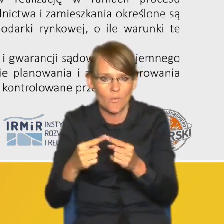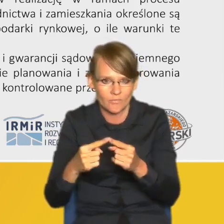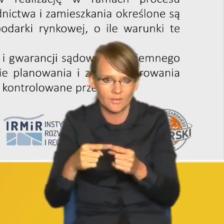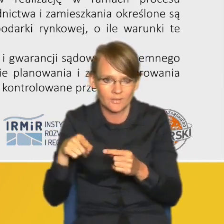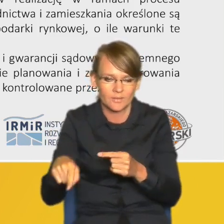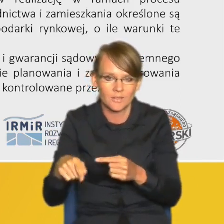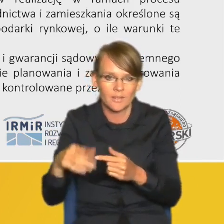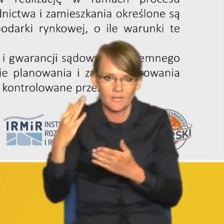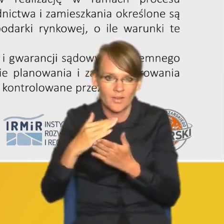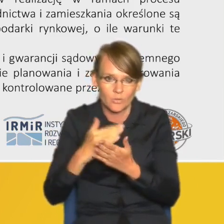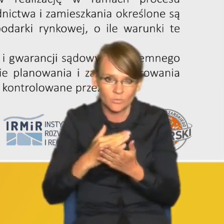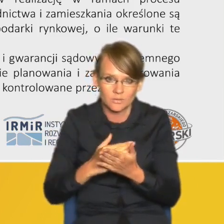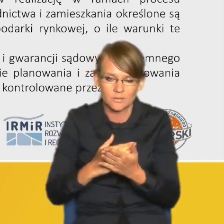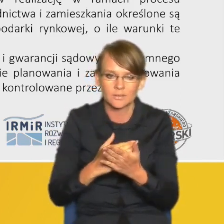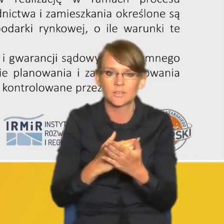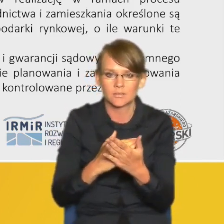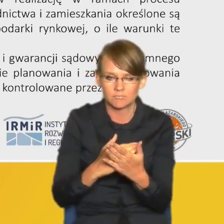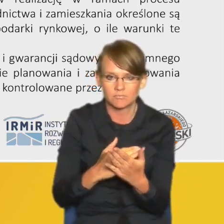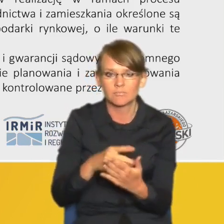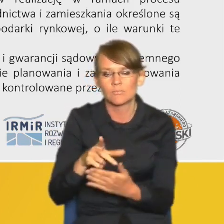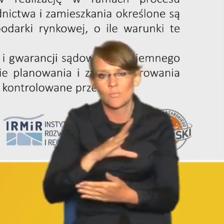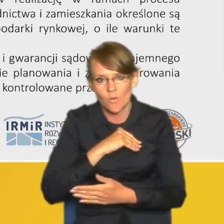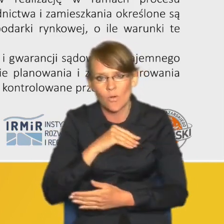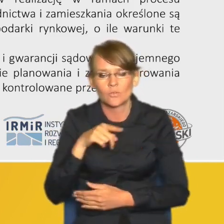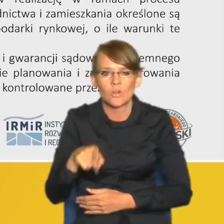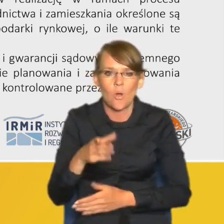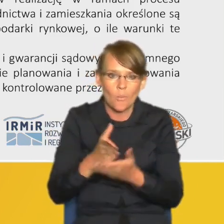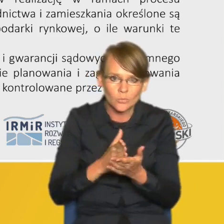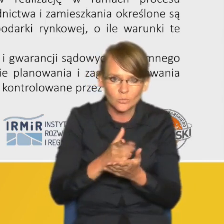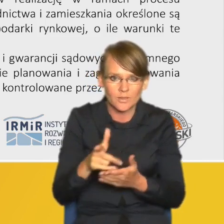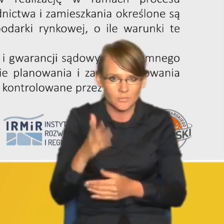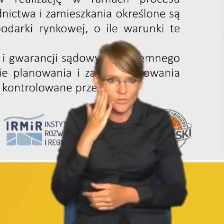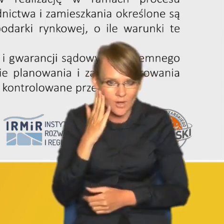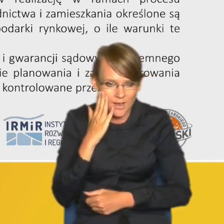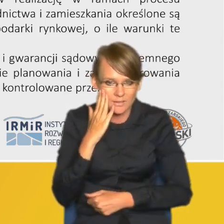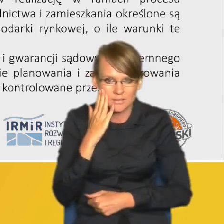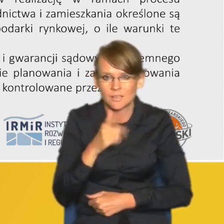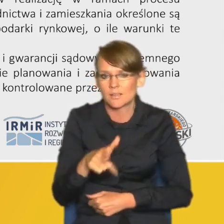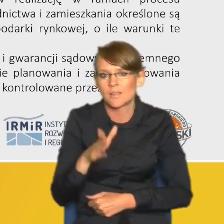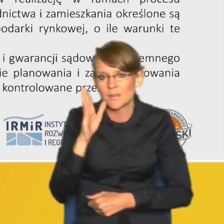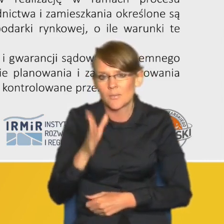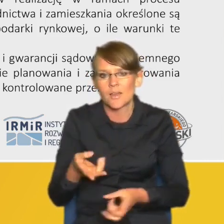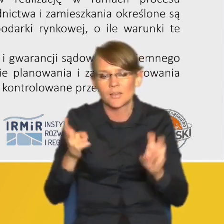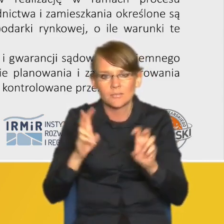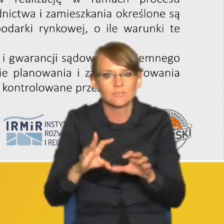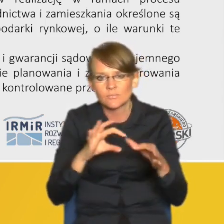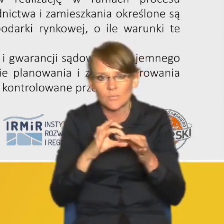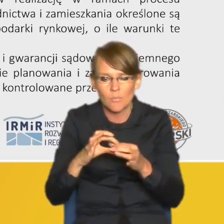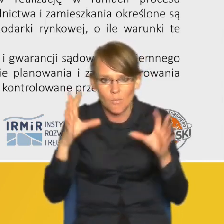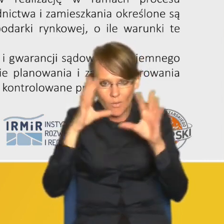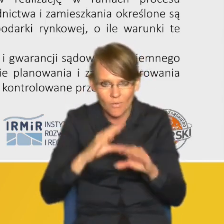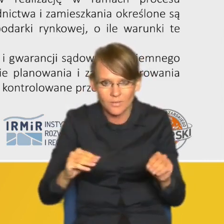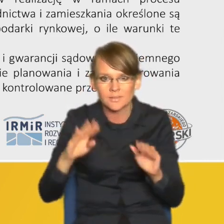obsługę tych funkcji mieszkaniowych kiedy będzie powstawała w związku z poszanowaniem zasady